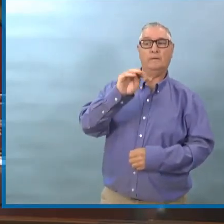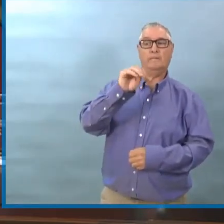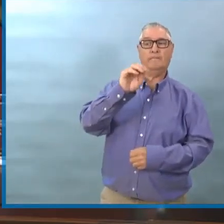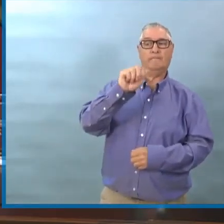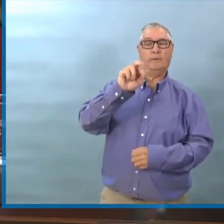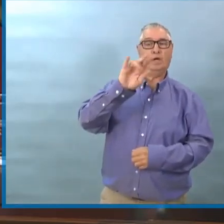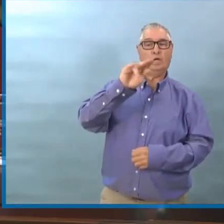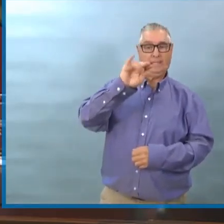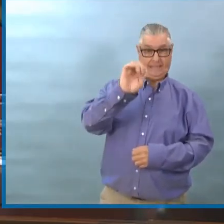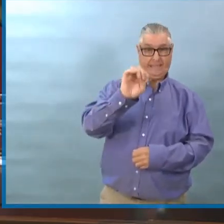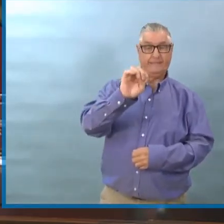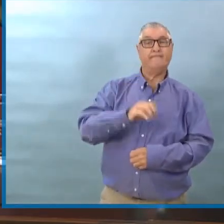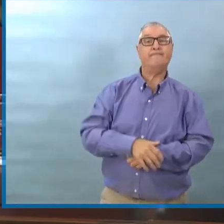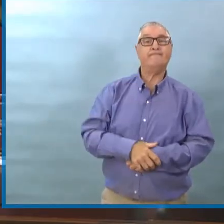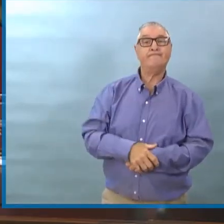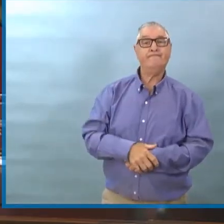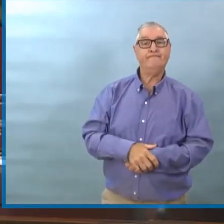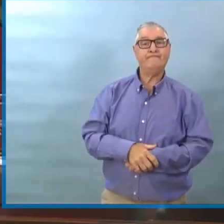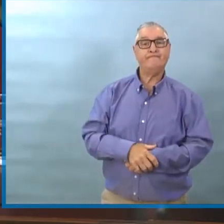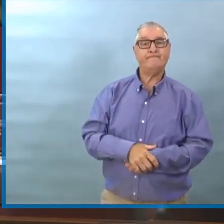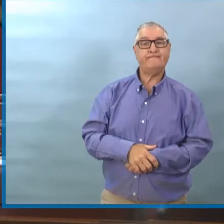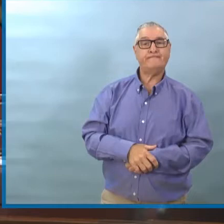Question inaudible.